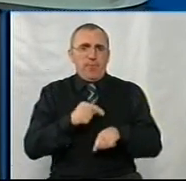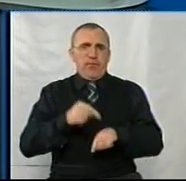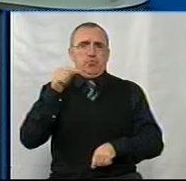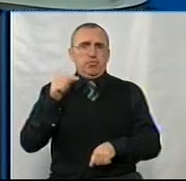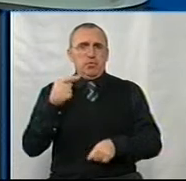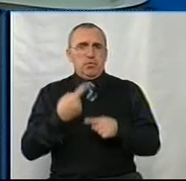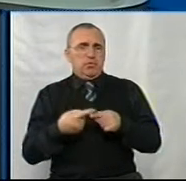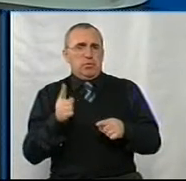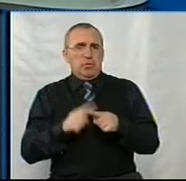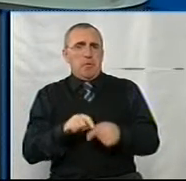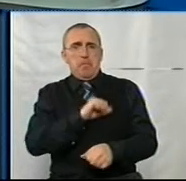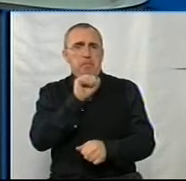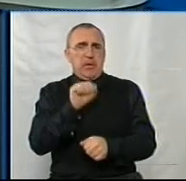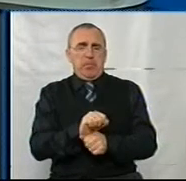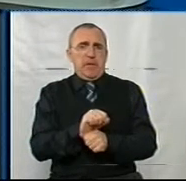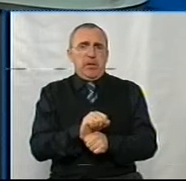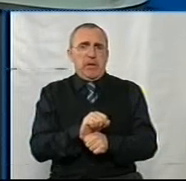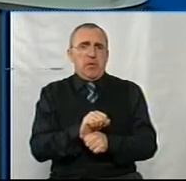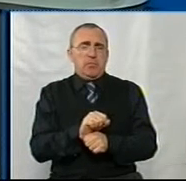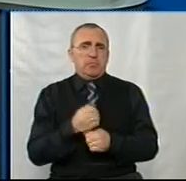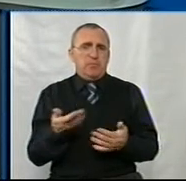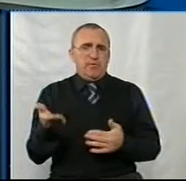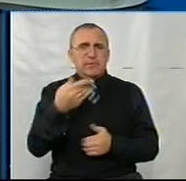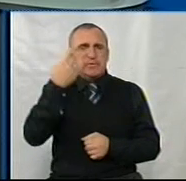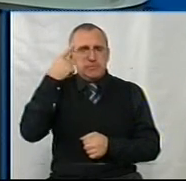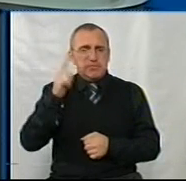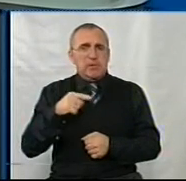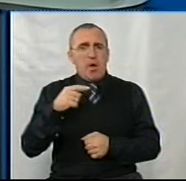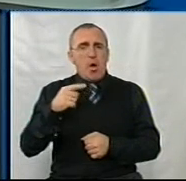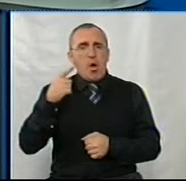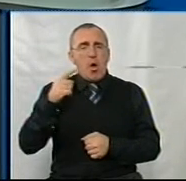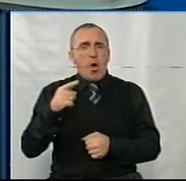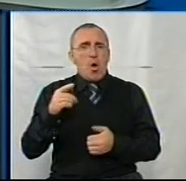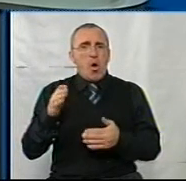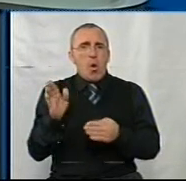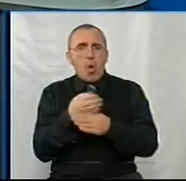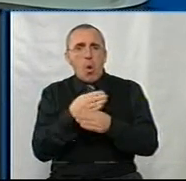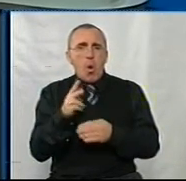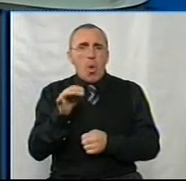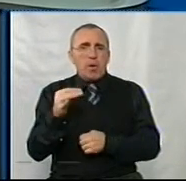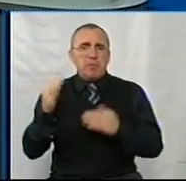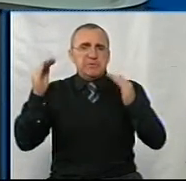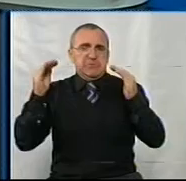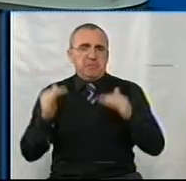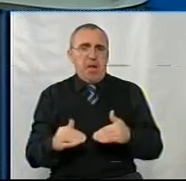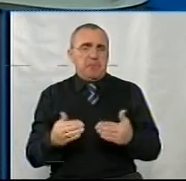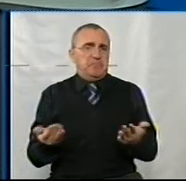що на цьому і припинилося. Тобто, ви знаєте, логістика... Такий спад прийшов, так? пішов спад,